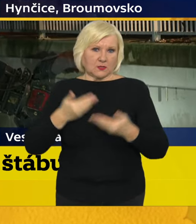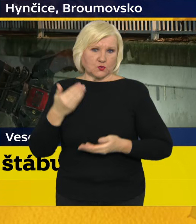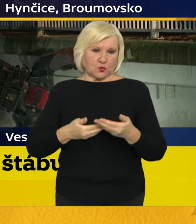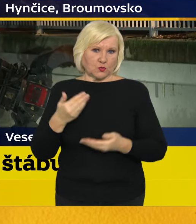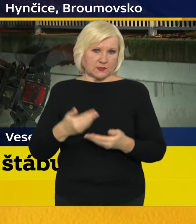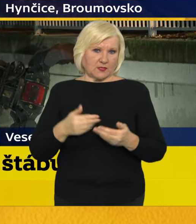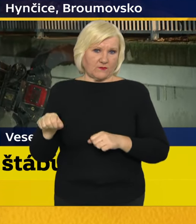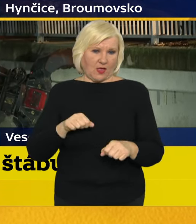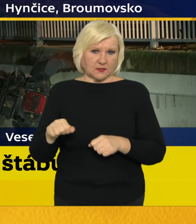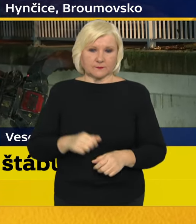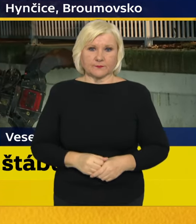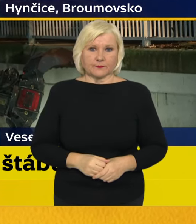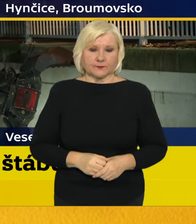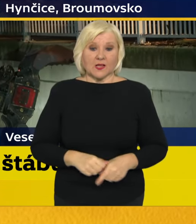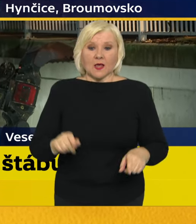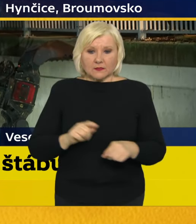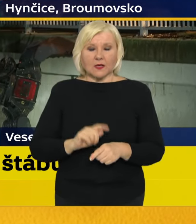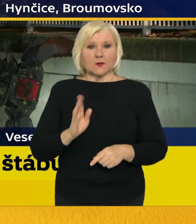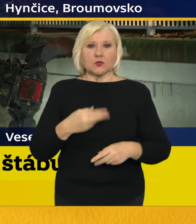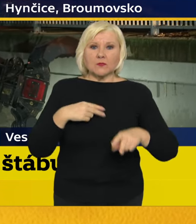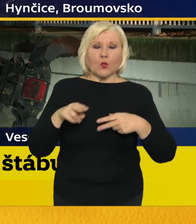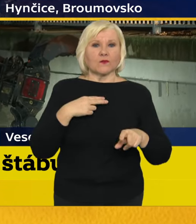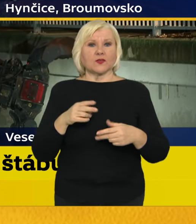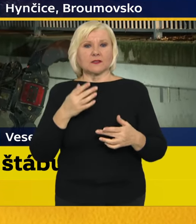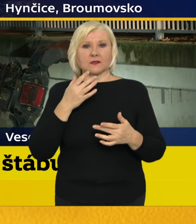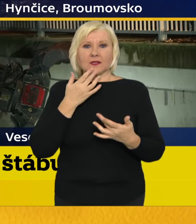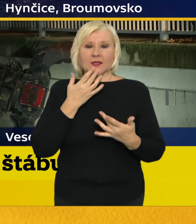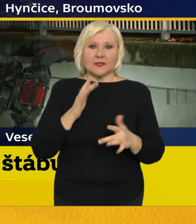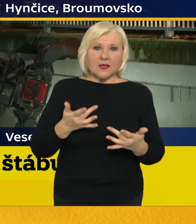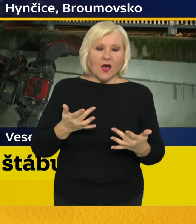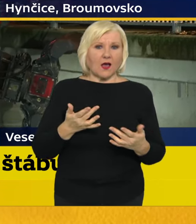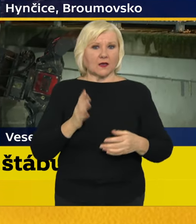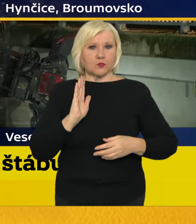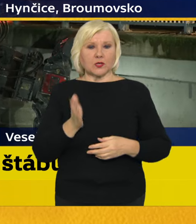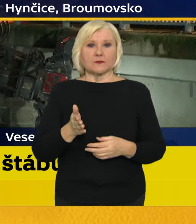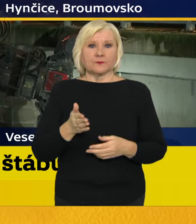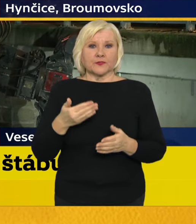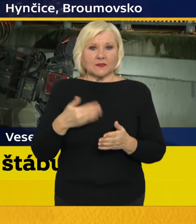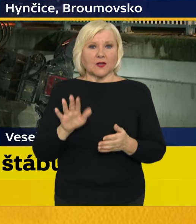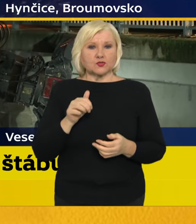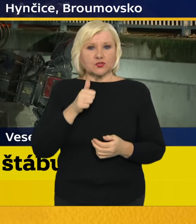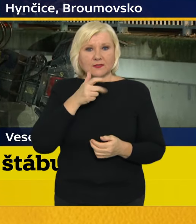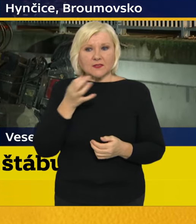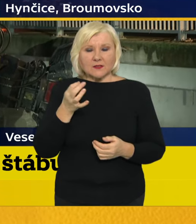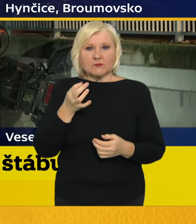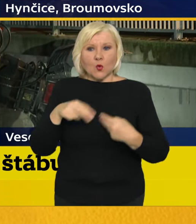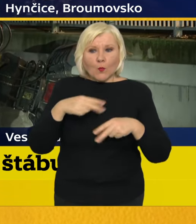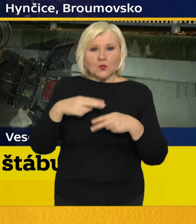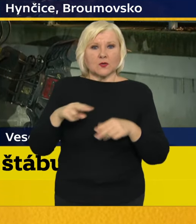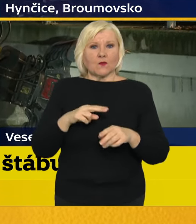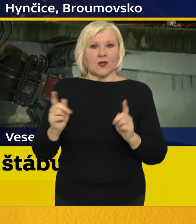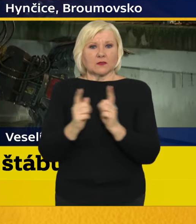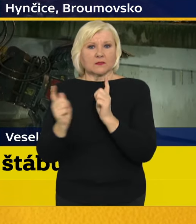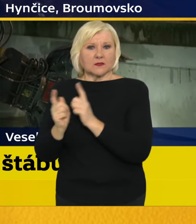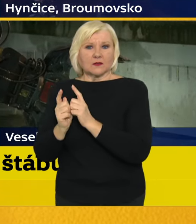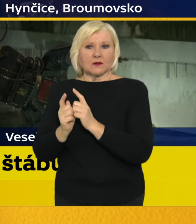vlády. Budeme se bavit o tom, jakým způsobem budeme v těch dalších dnech komunikovat s lokálními